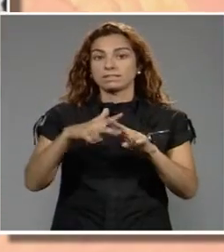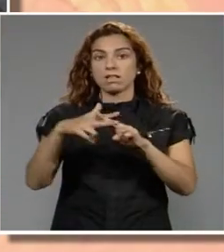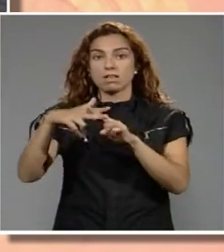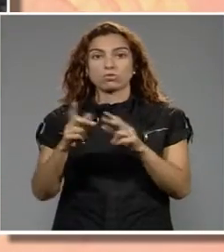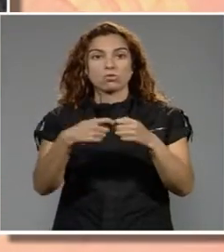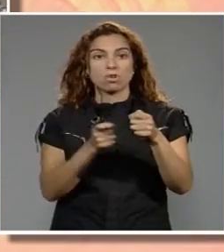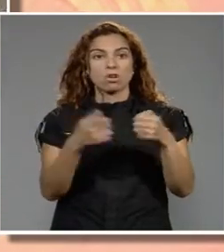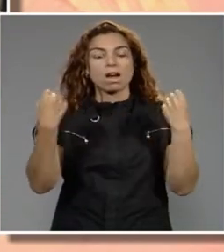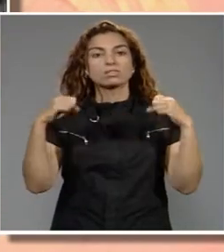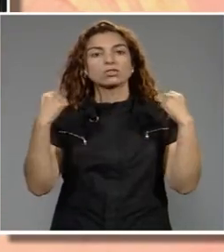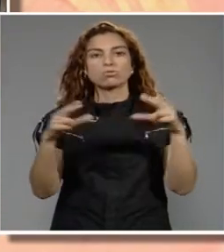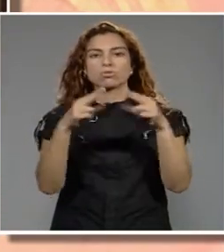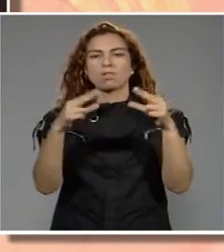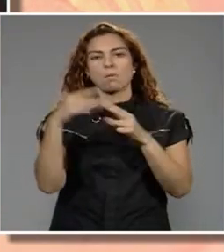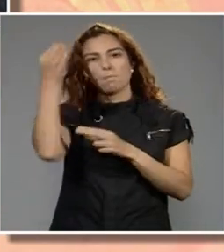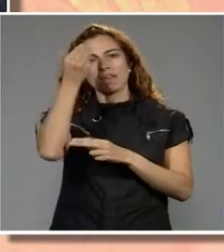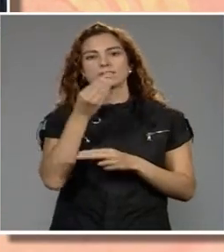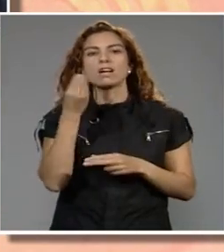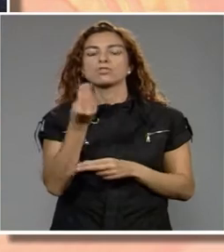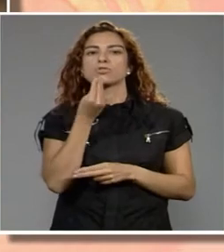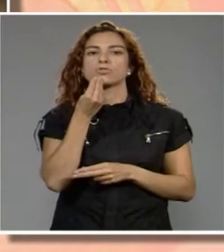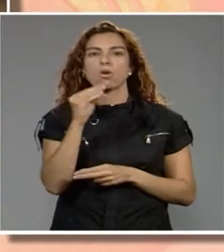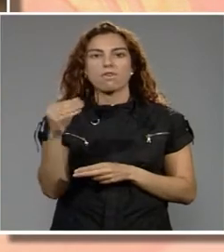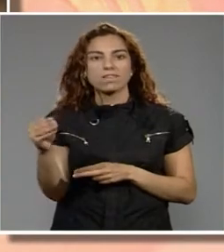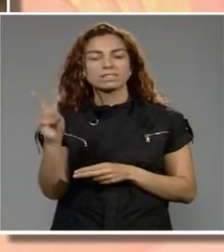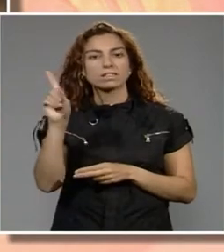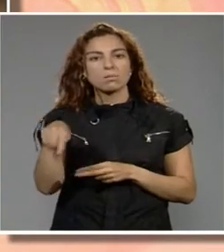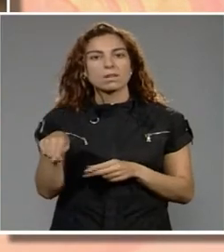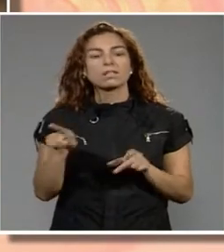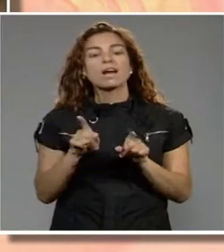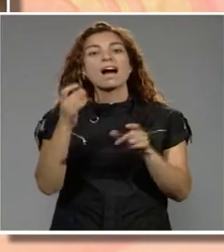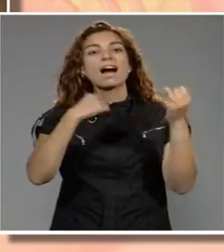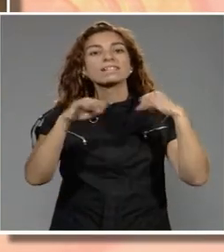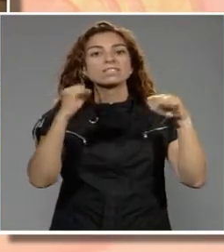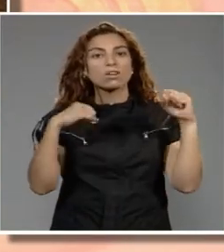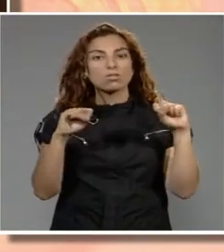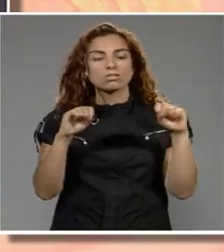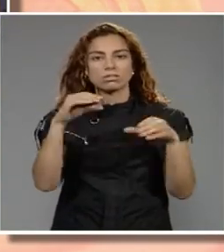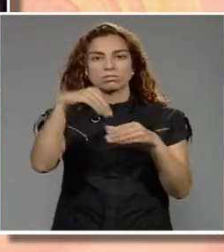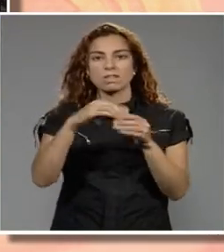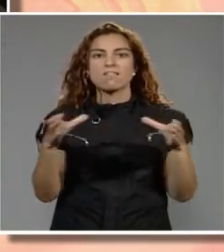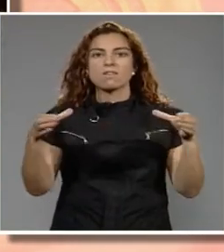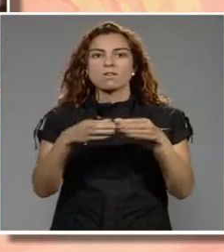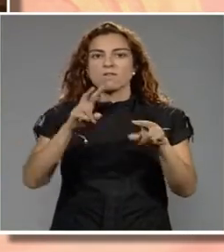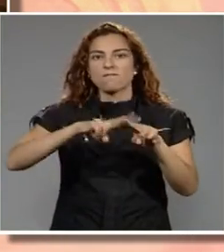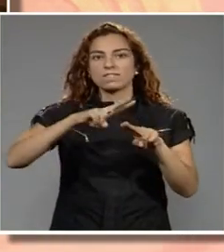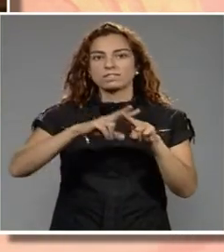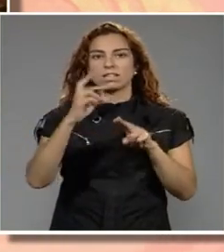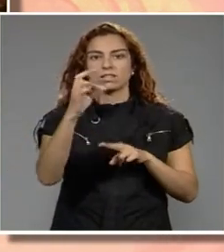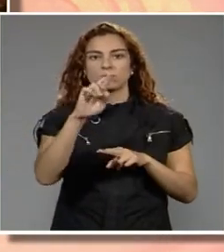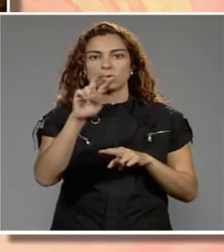Consorci d'Acció Social organitza pensant en els més joves. També s'inscriu en aquest mateix marc les accions que es porten a terme per festes d'altura.